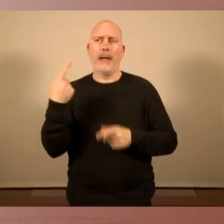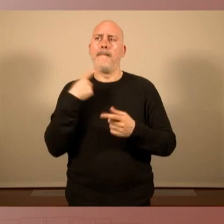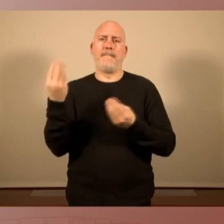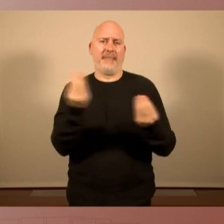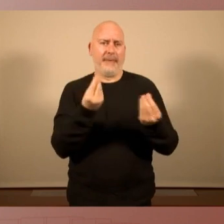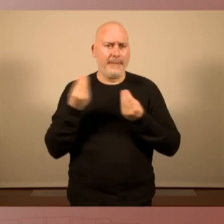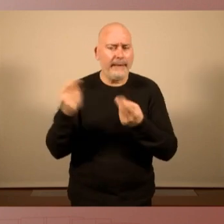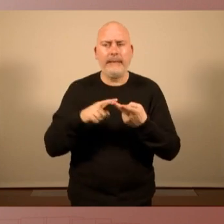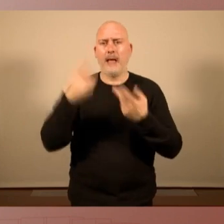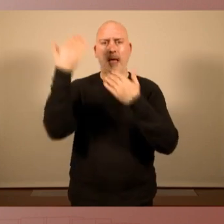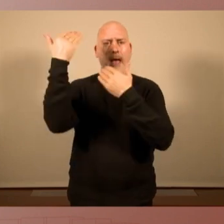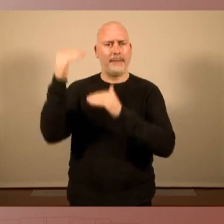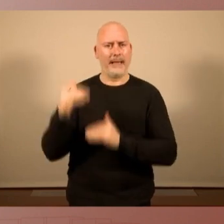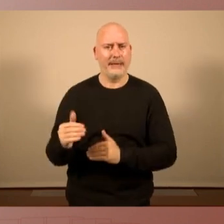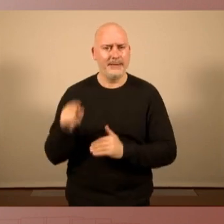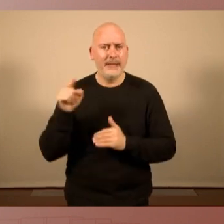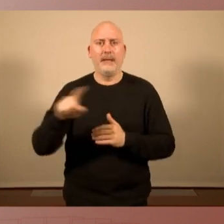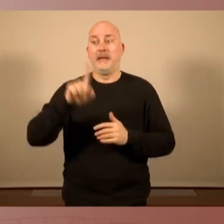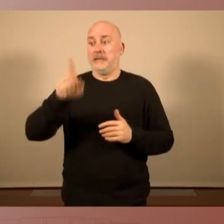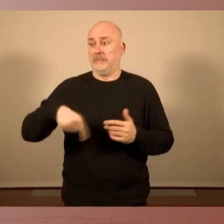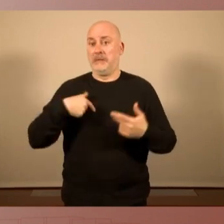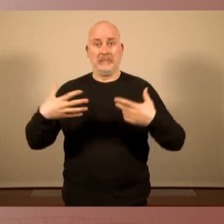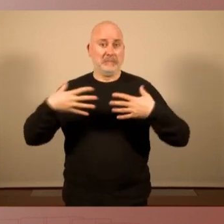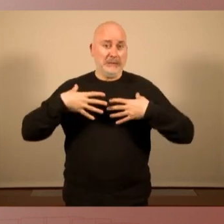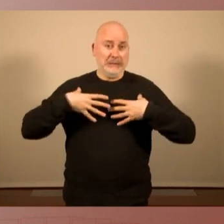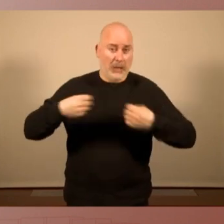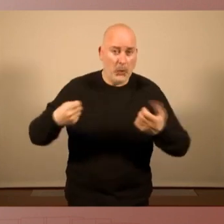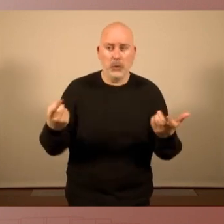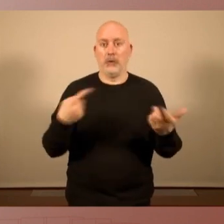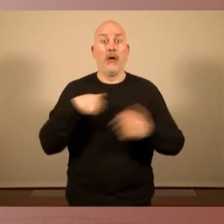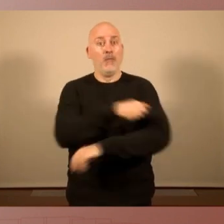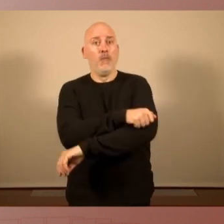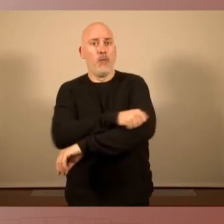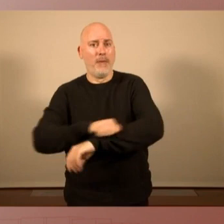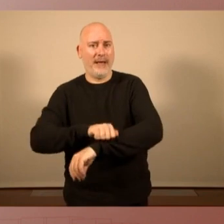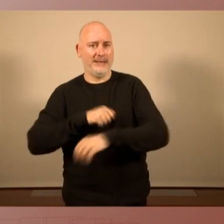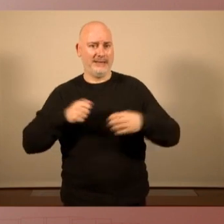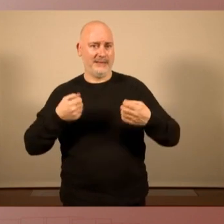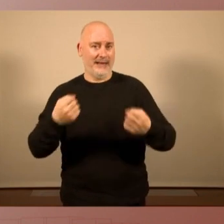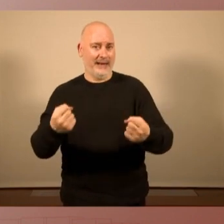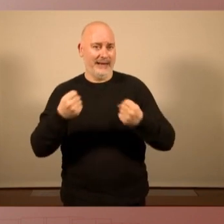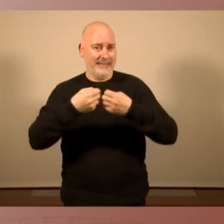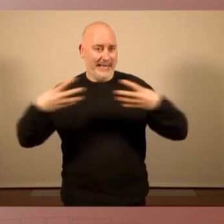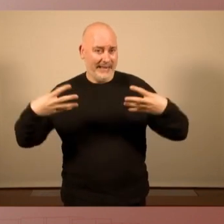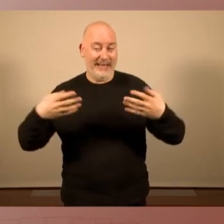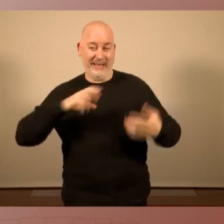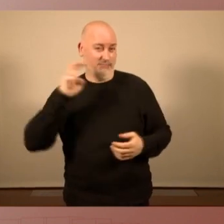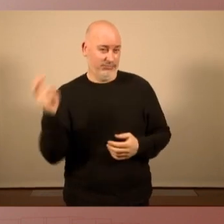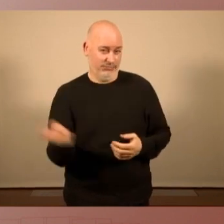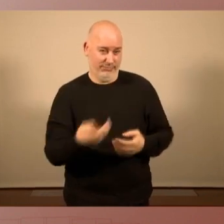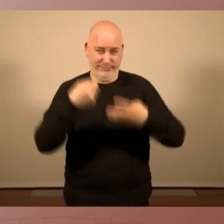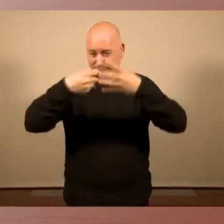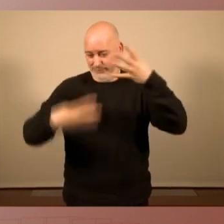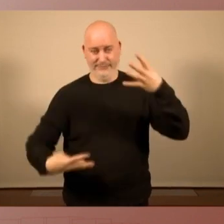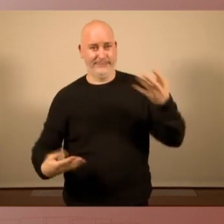matèria d'habitatge, en matèria de salut, en matèria de pobresa energètica, etcètera, etcètera. La CUP